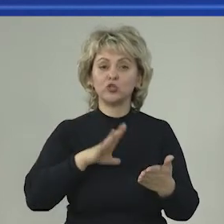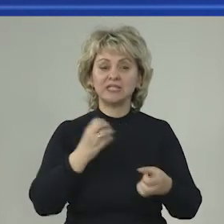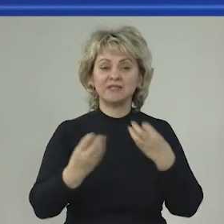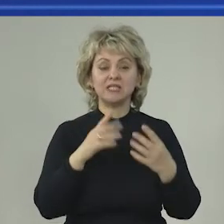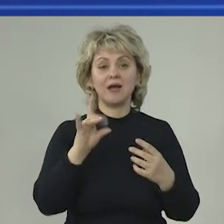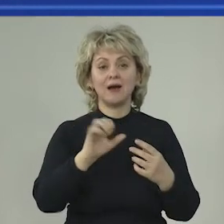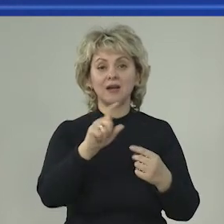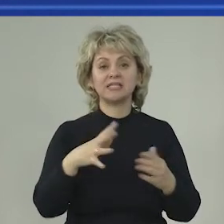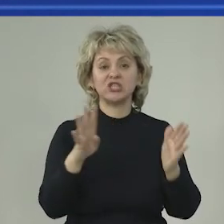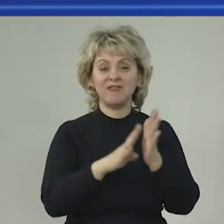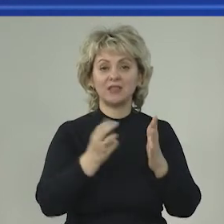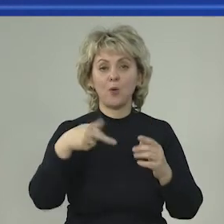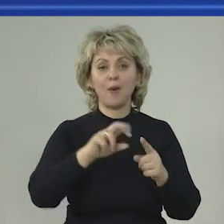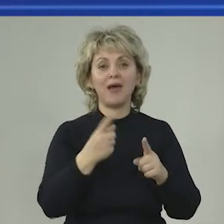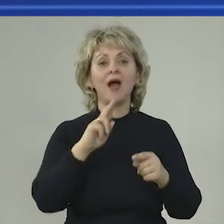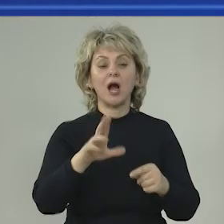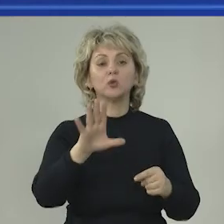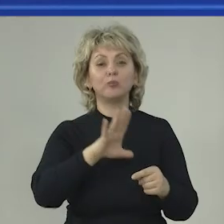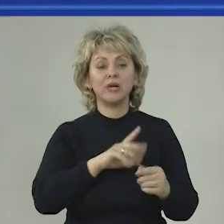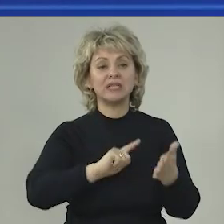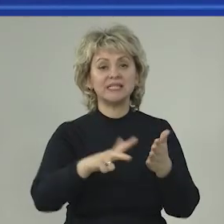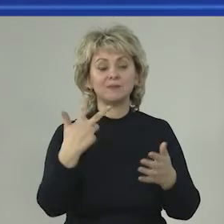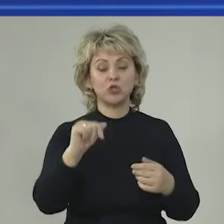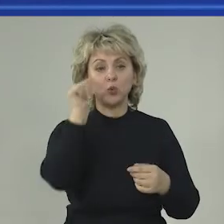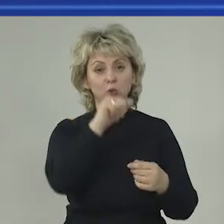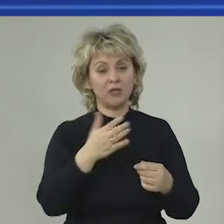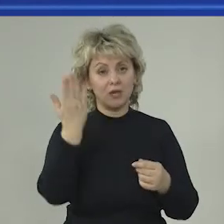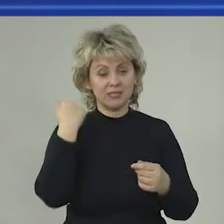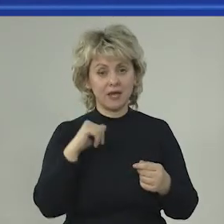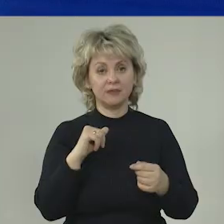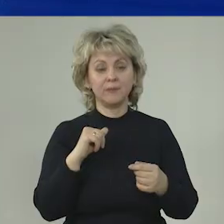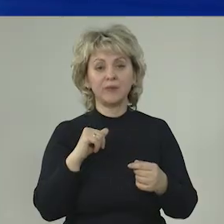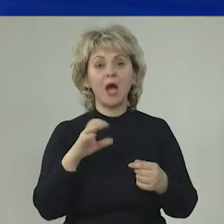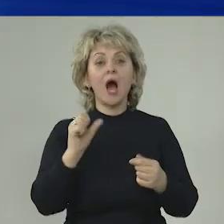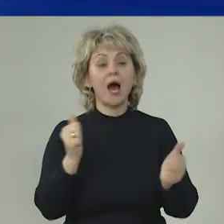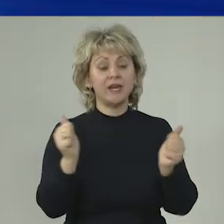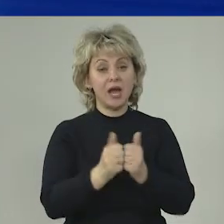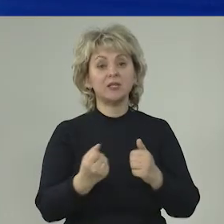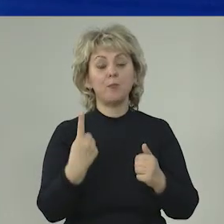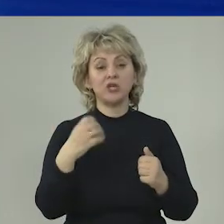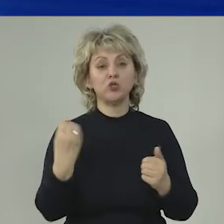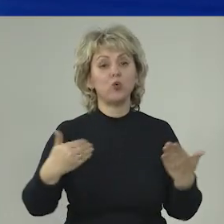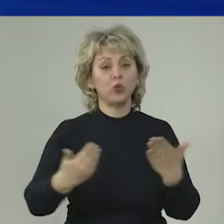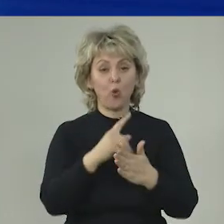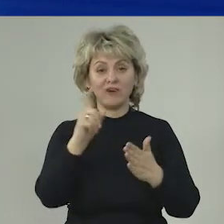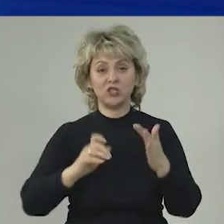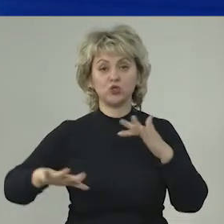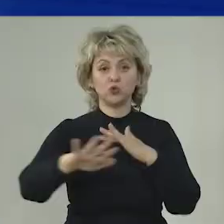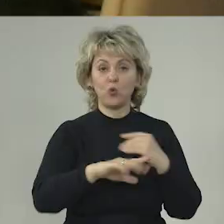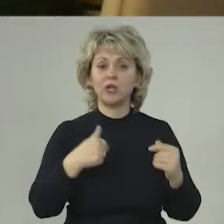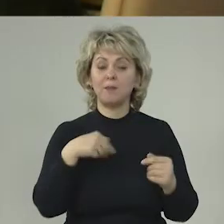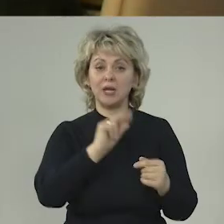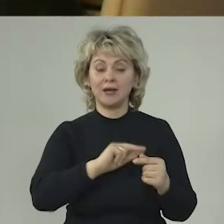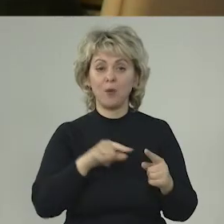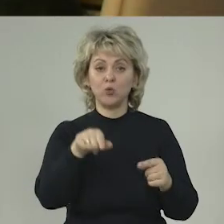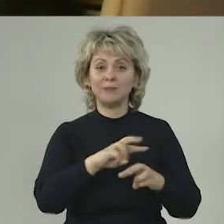свести как раз вот 9 мая, как это было 73 года назад. А рядом появится еще новая зона. Мы